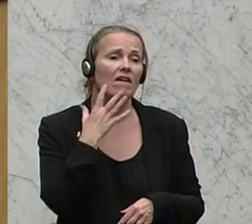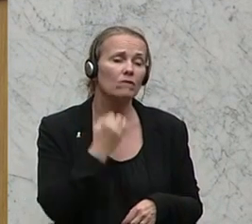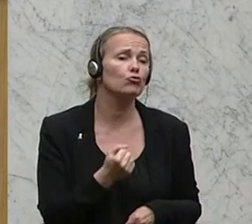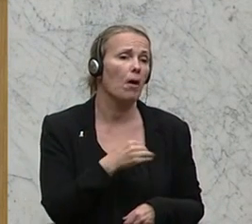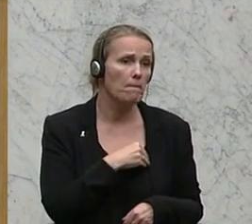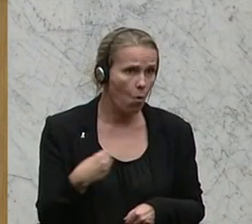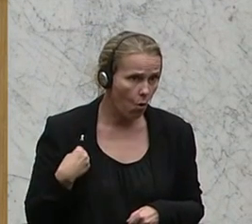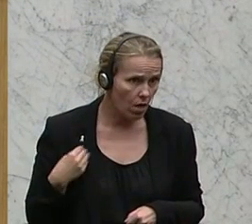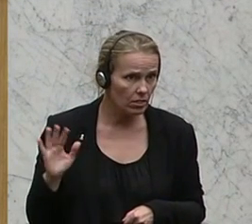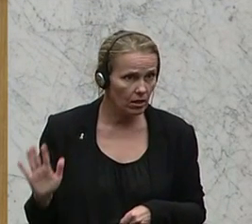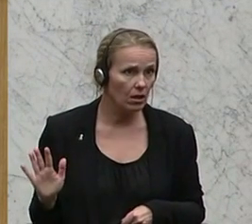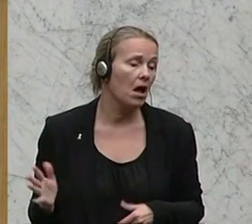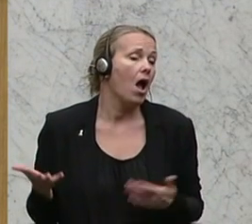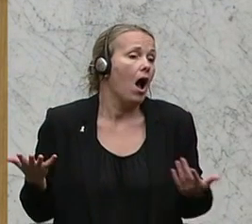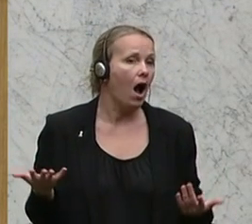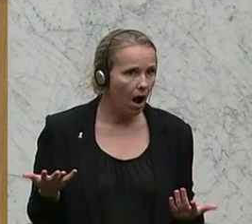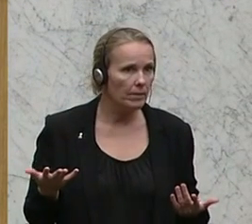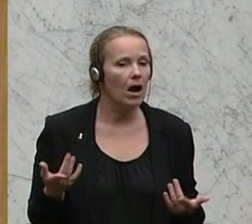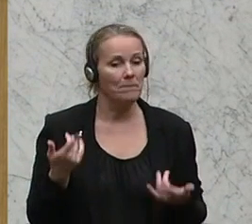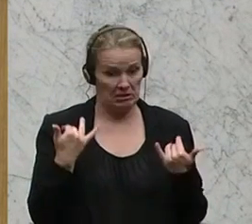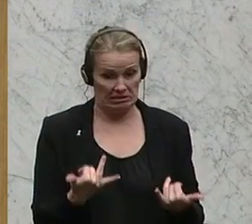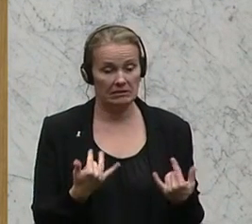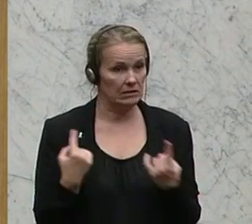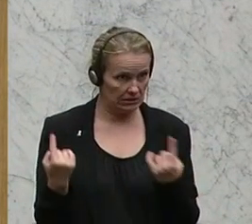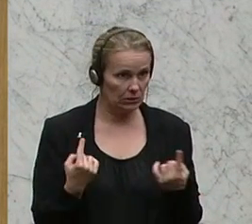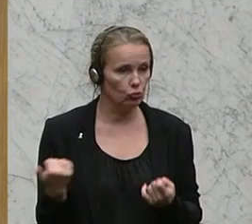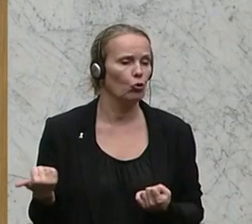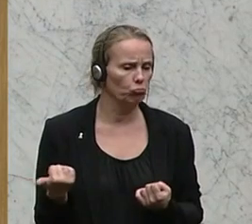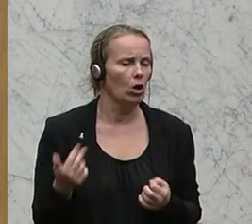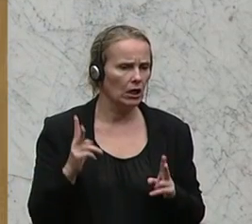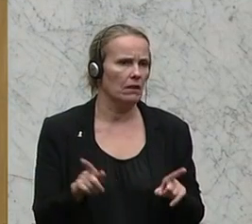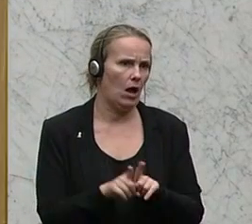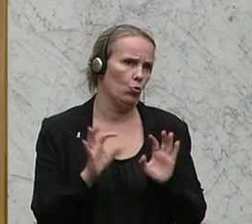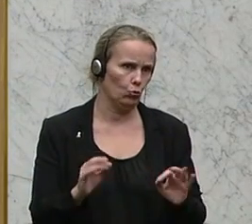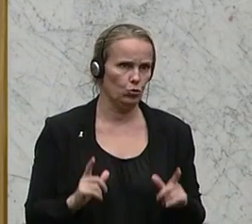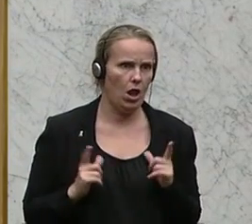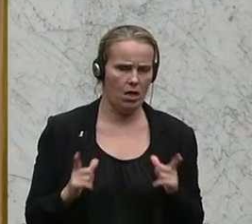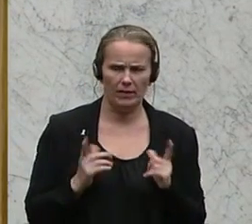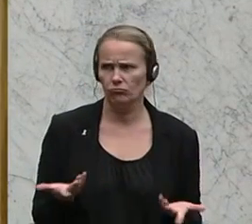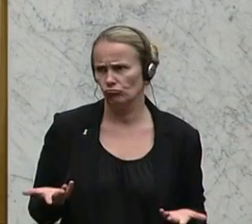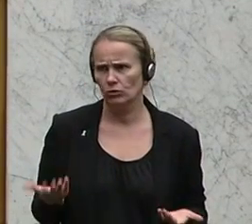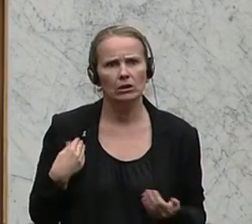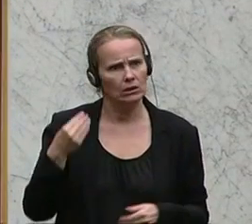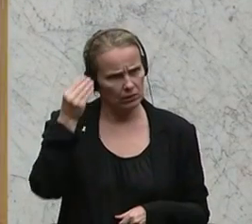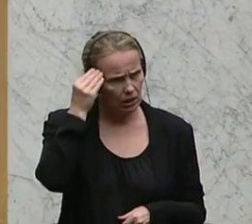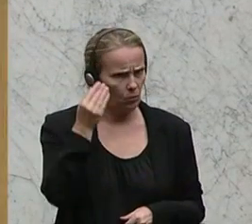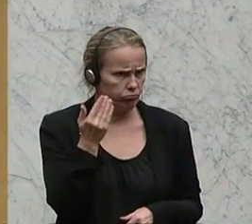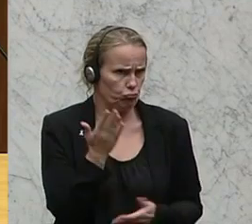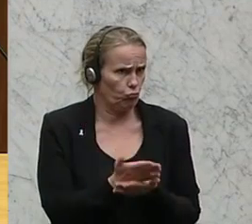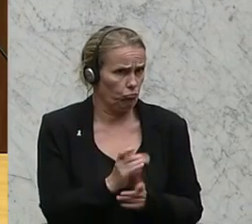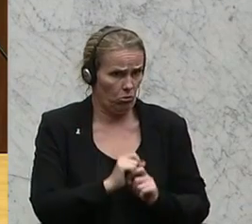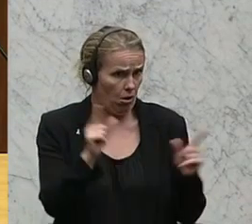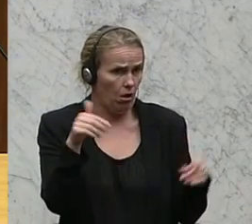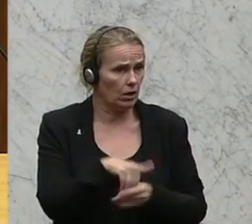gewesen. Aber Sie können mit der jetzigen Situation auch gut leben. Also ich glaube, das sagt eigentlich alles.